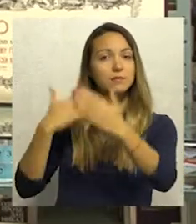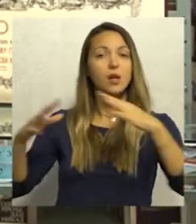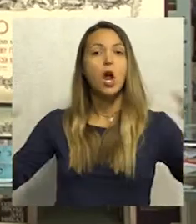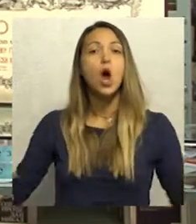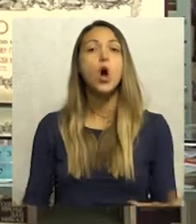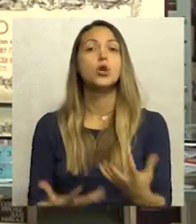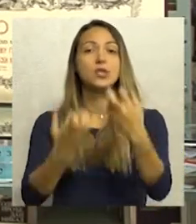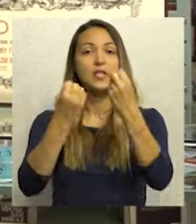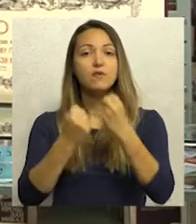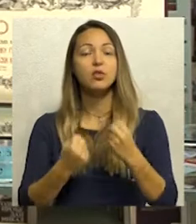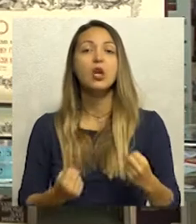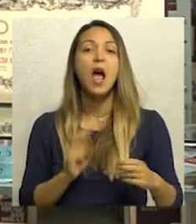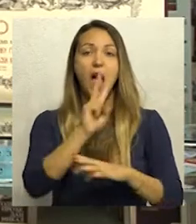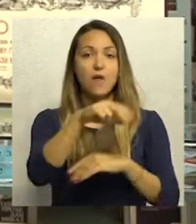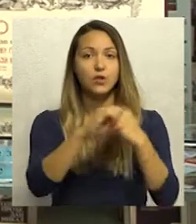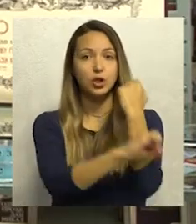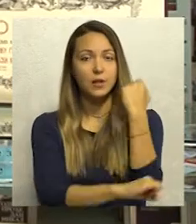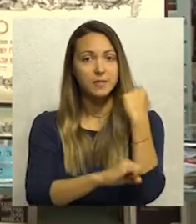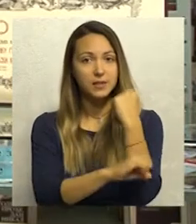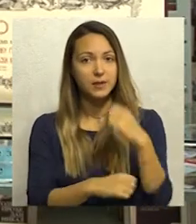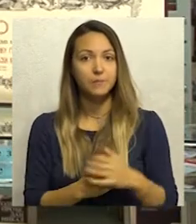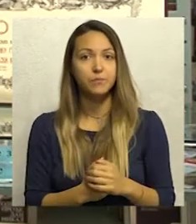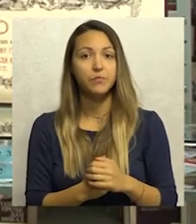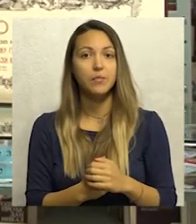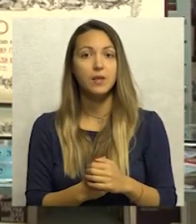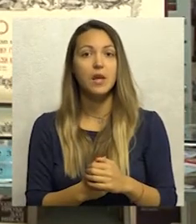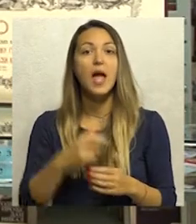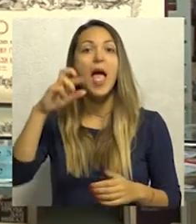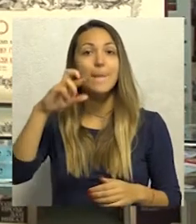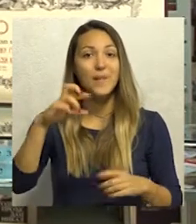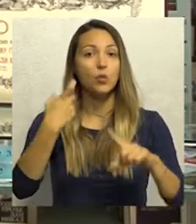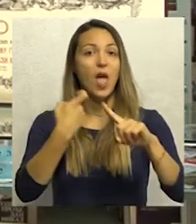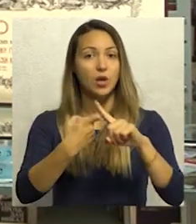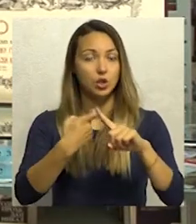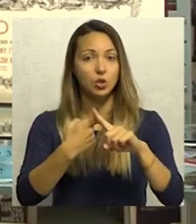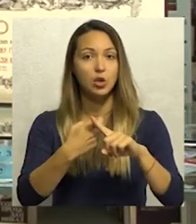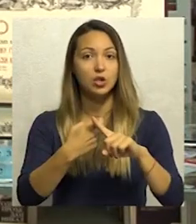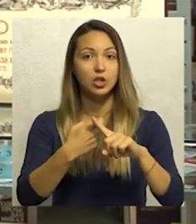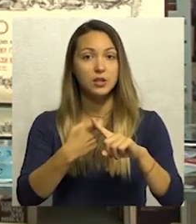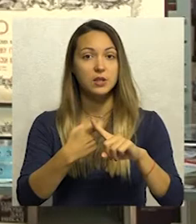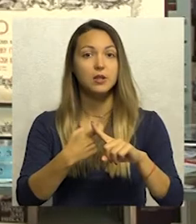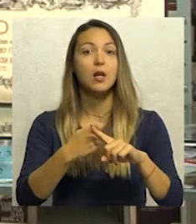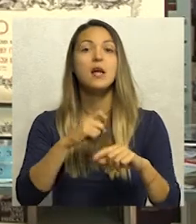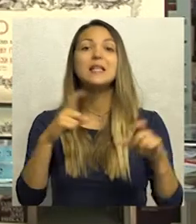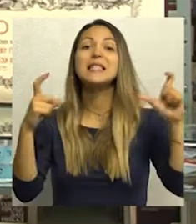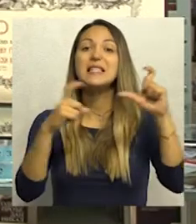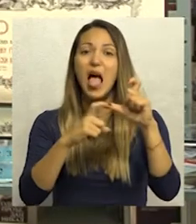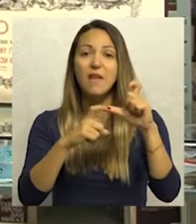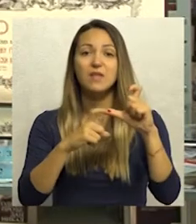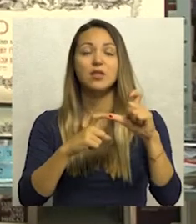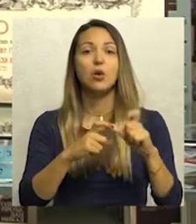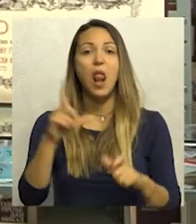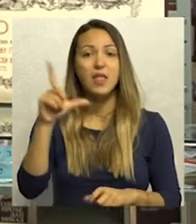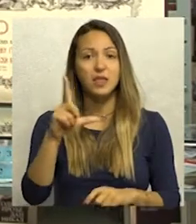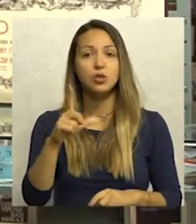osnivanju Karlovačke gimnazije, u ovom slučaju mislim na Emanuila Kozačinskog i na slavensko